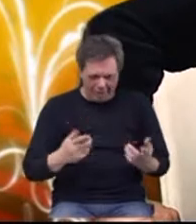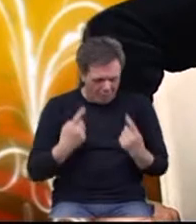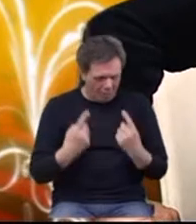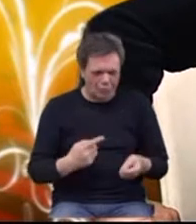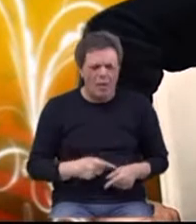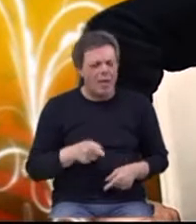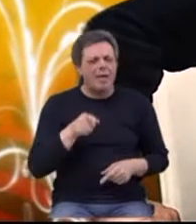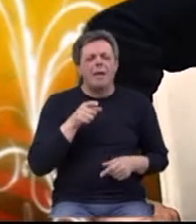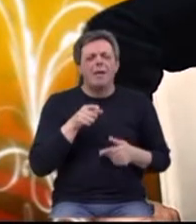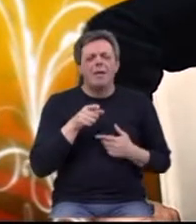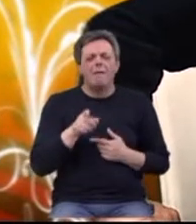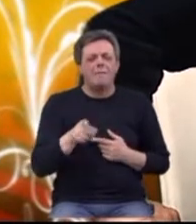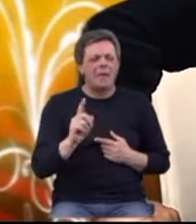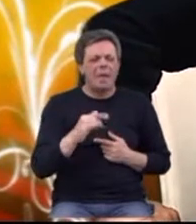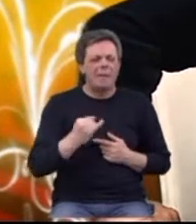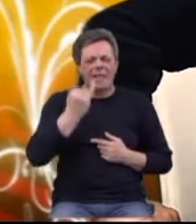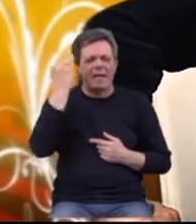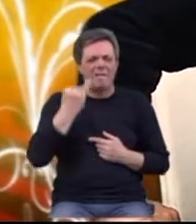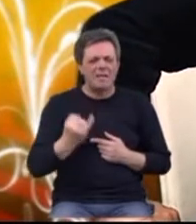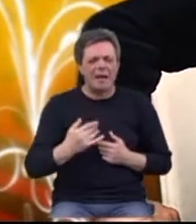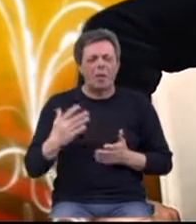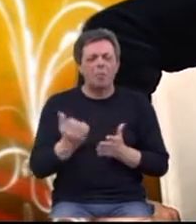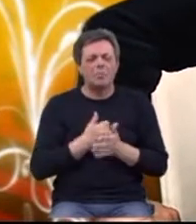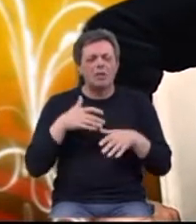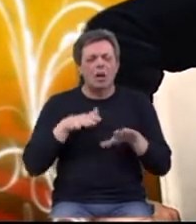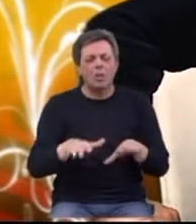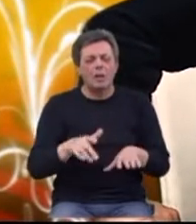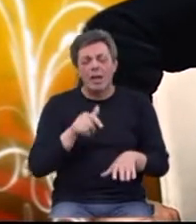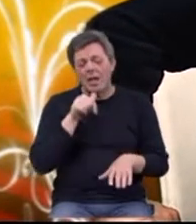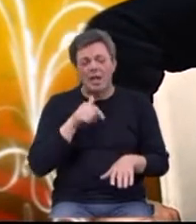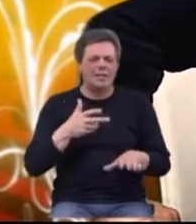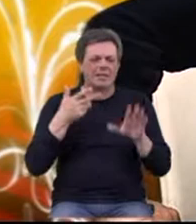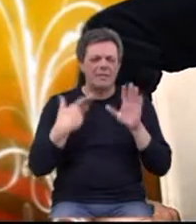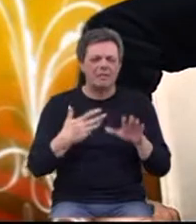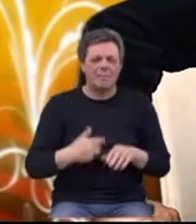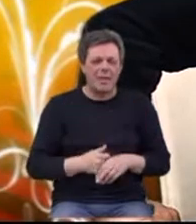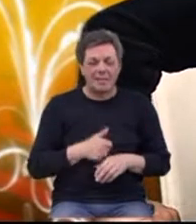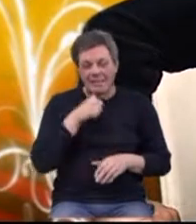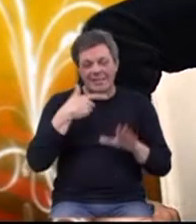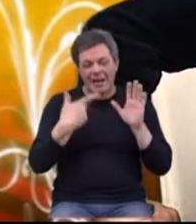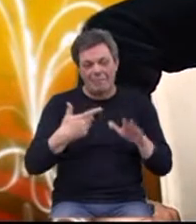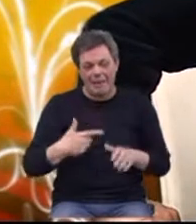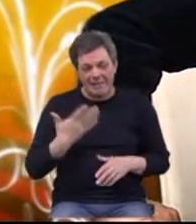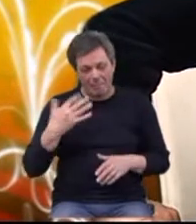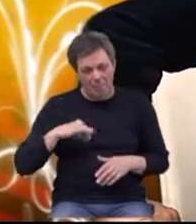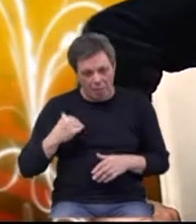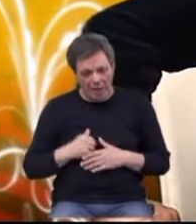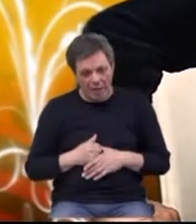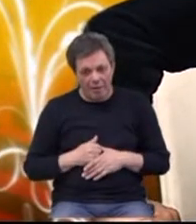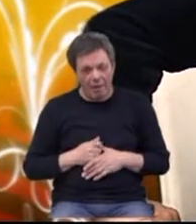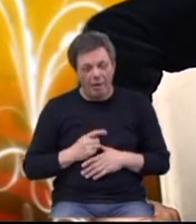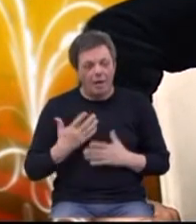vitalnih, uspješnih ljudi niti sa 80, pa možda niti sa 75 godina